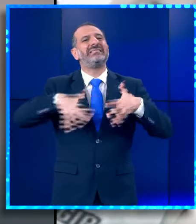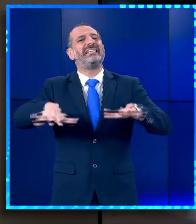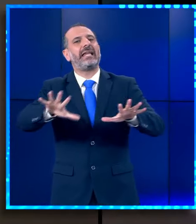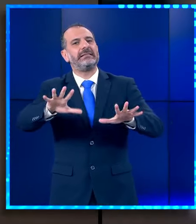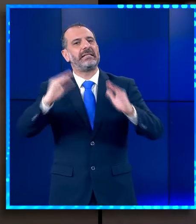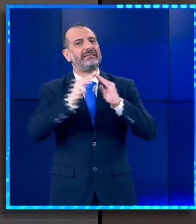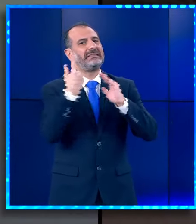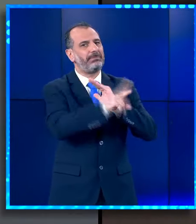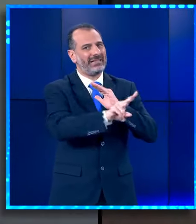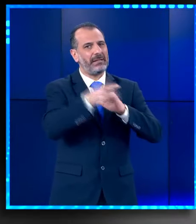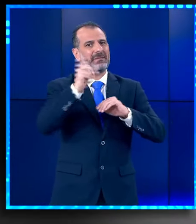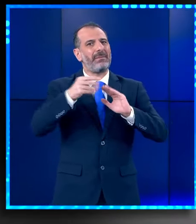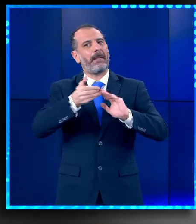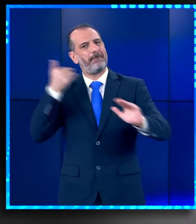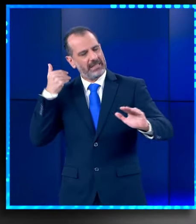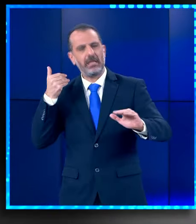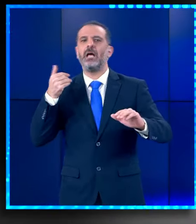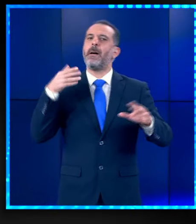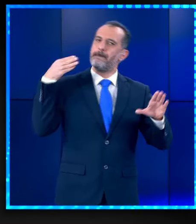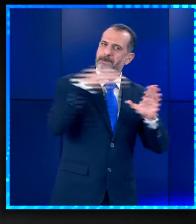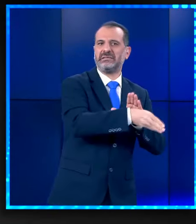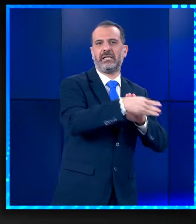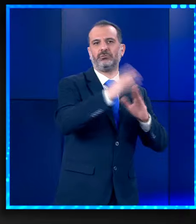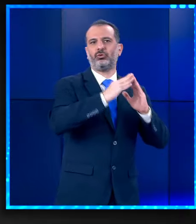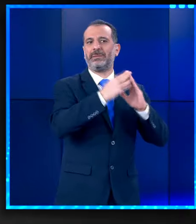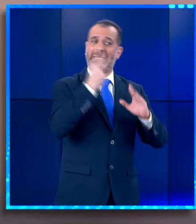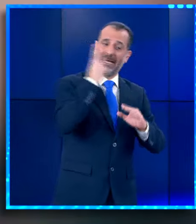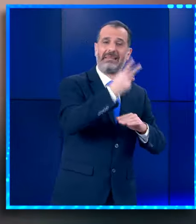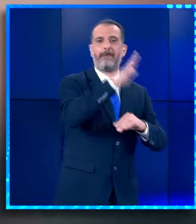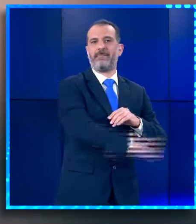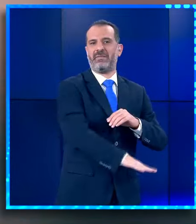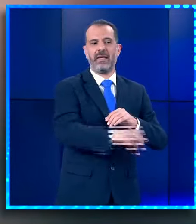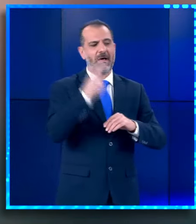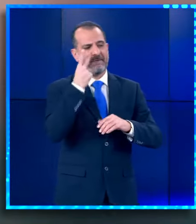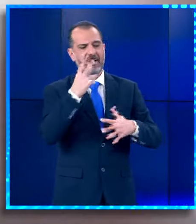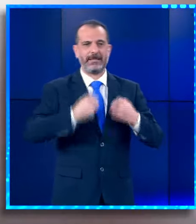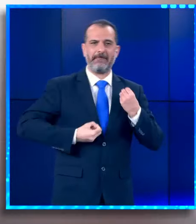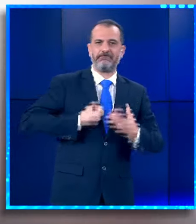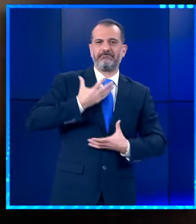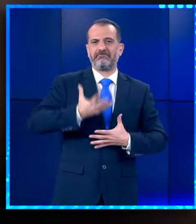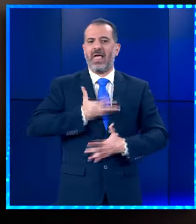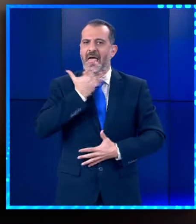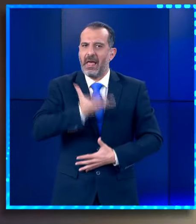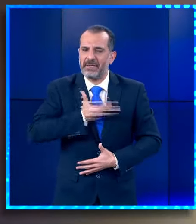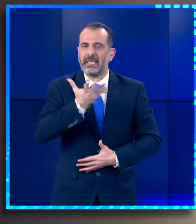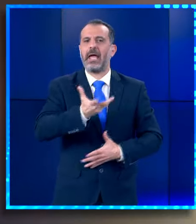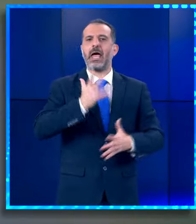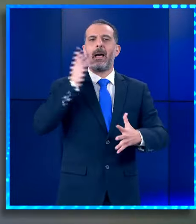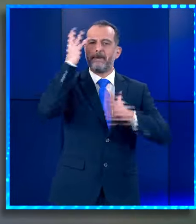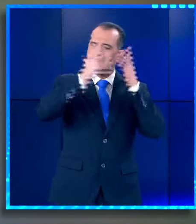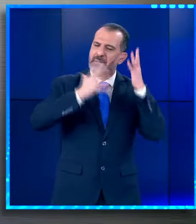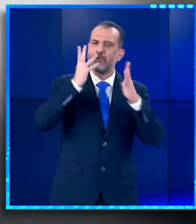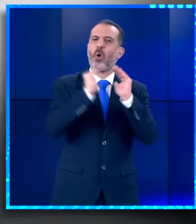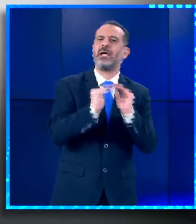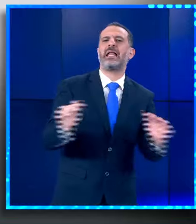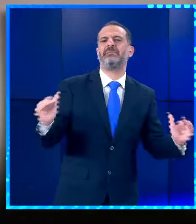βράδυ ήταν στο σπίτι μαζί με τον μωρό, την Ειρήνη και ένα ακόμη άτομο. Σύμφωνα με τη μαρτυρία της το παιδί δεν ήταν καλά και μάλιστα έκανε μετό, το έκανε μπαν και ηρέμισε μόλις πήγε η μητέρα